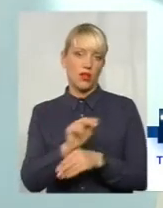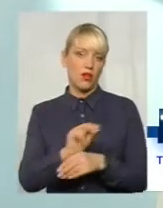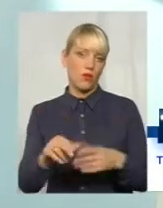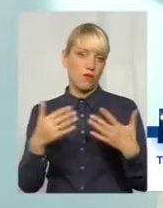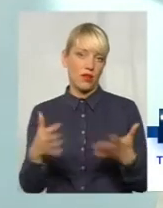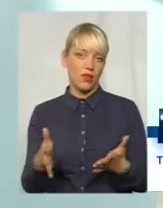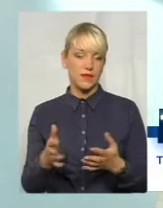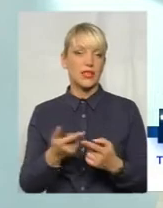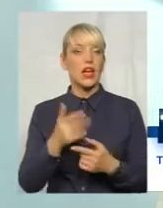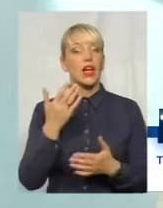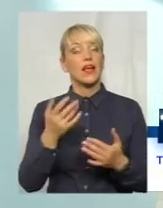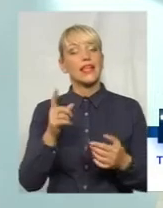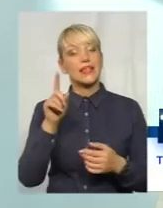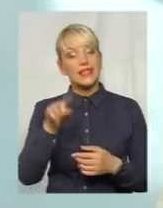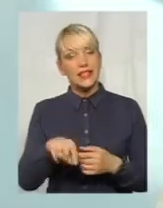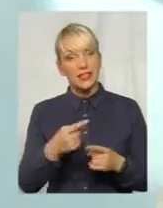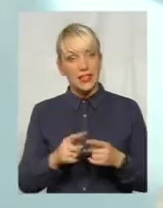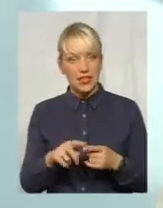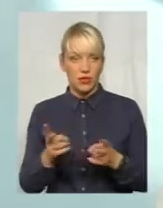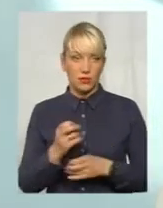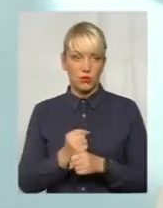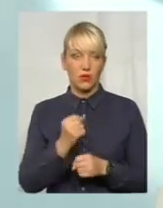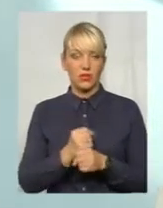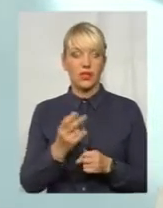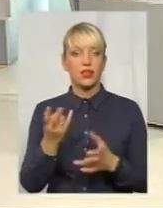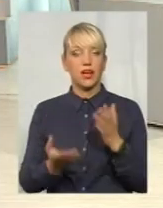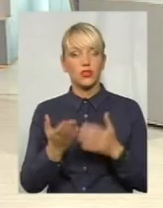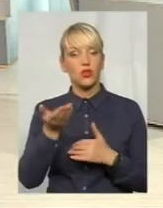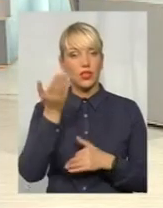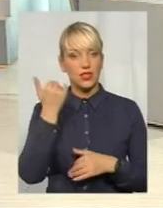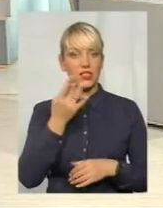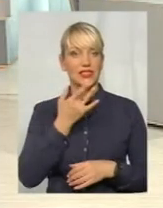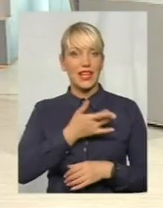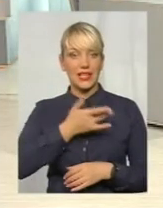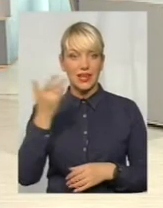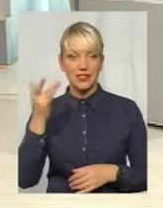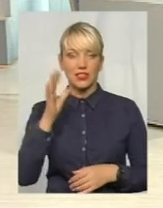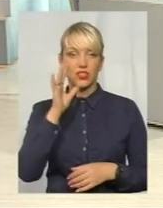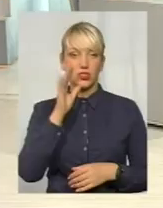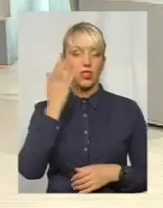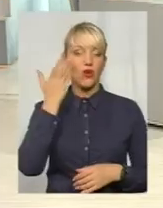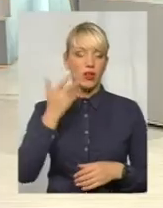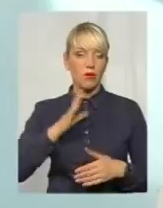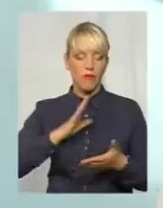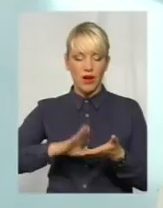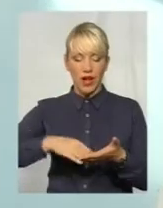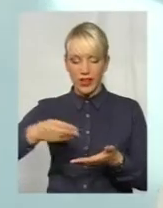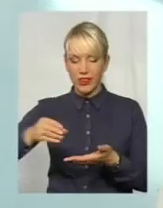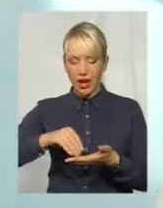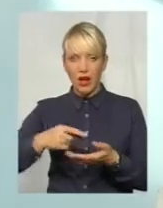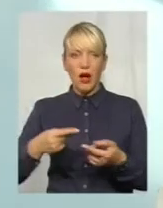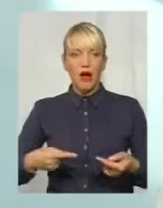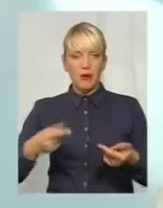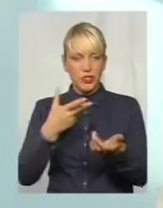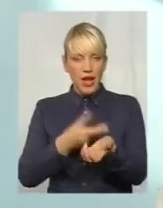робити. І якщо раніше, наприклад, за радянські часи, коли також були календар профілактичних щеплень, і люди чітко